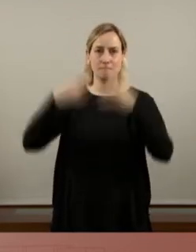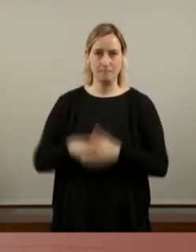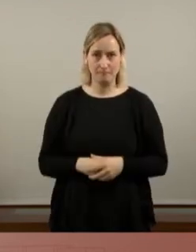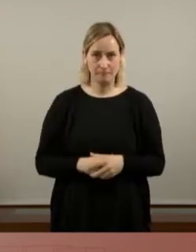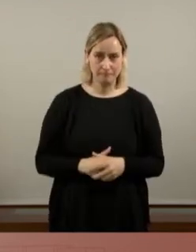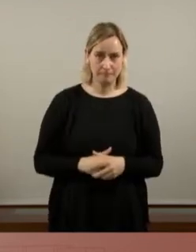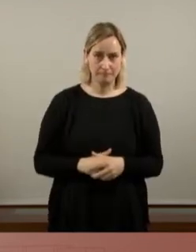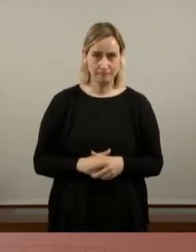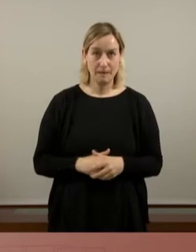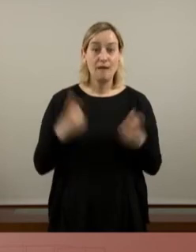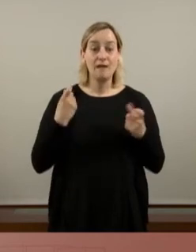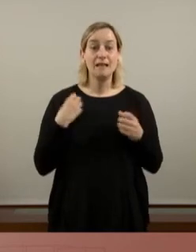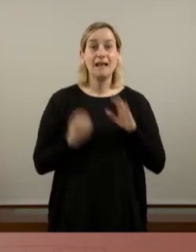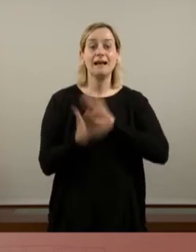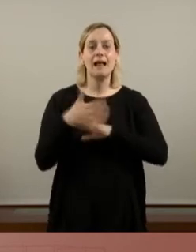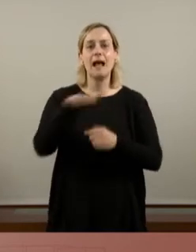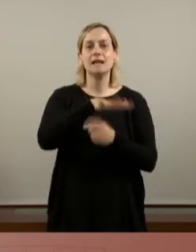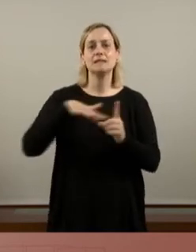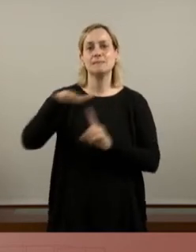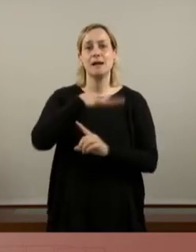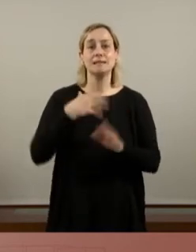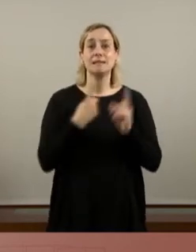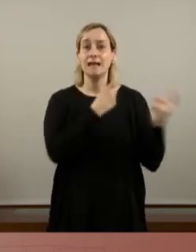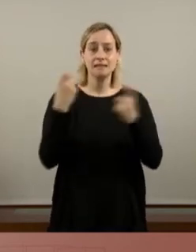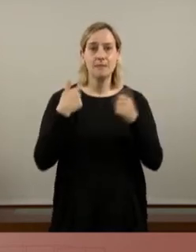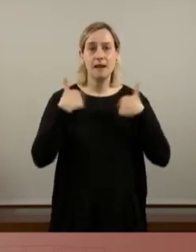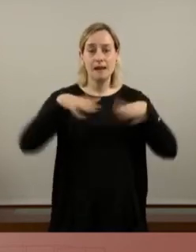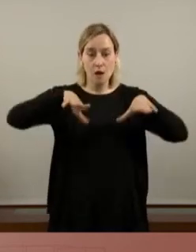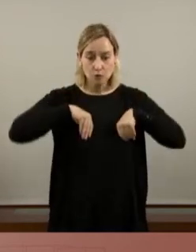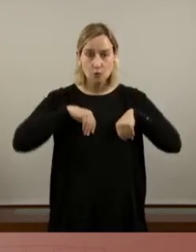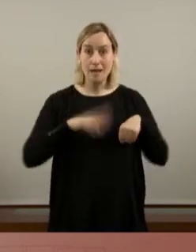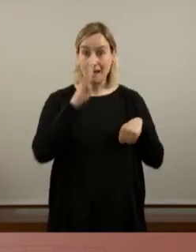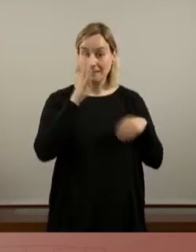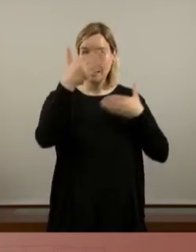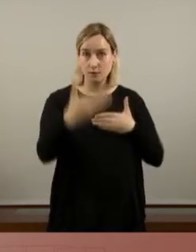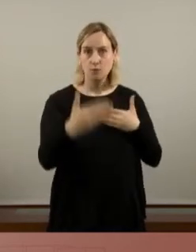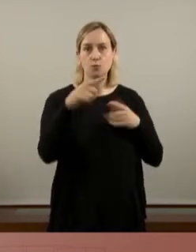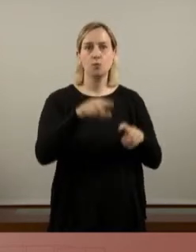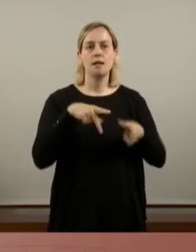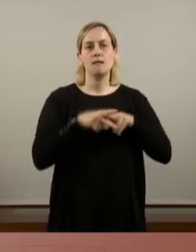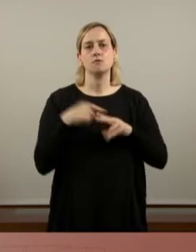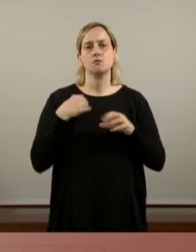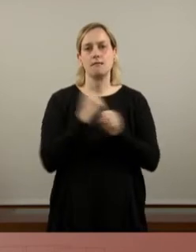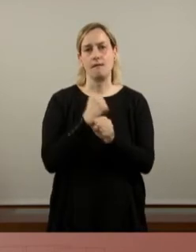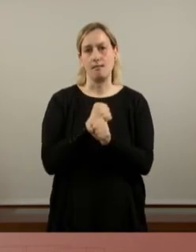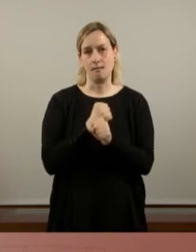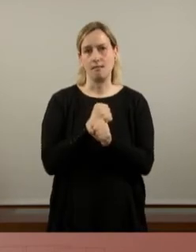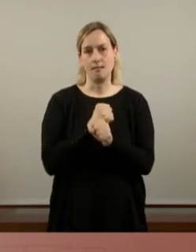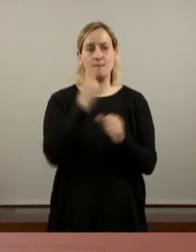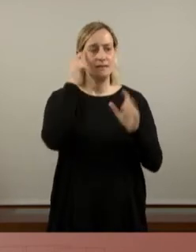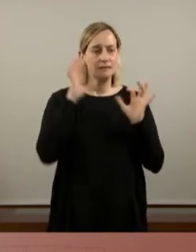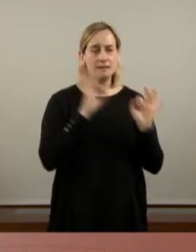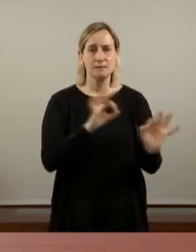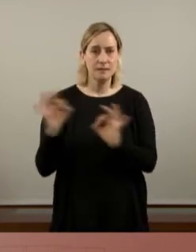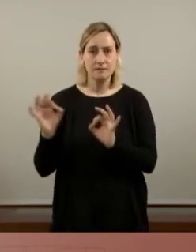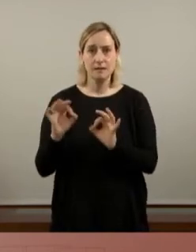El que cal és generar els espais necessaris per poder abordar durant la legislatura els eixos de treball més específics,